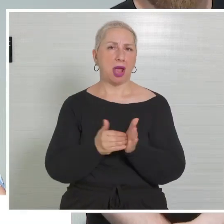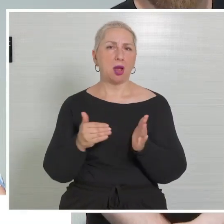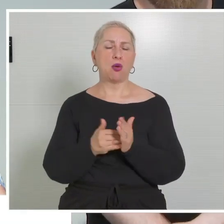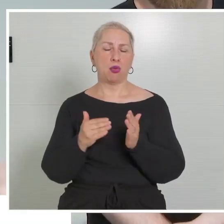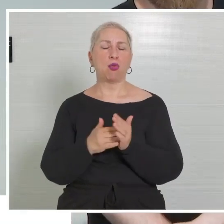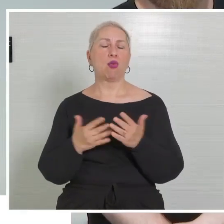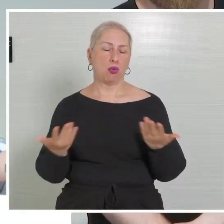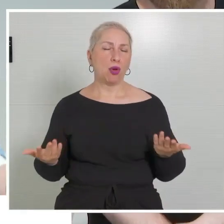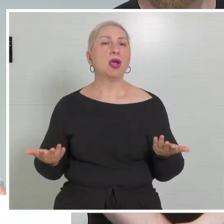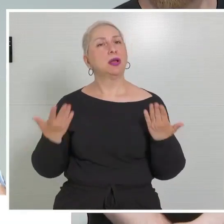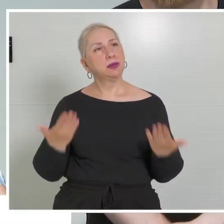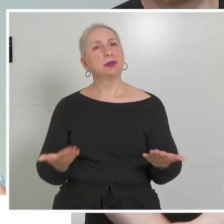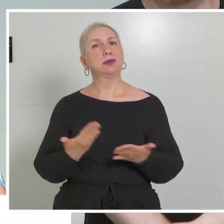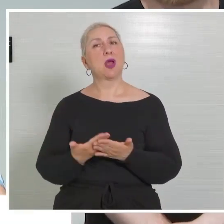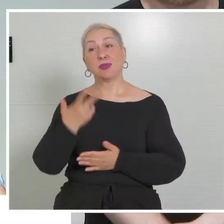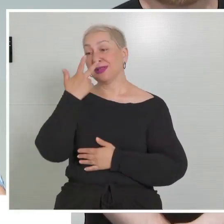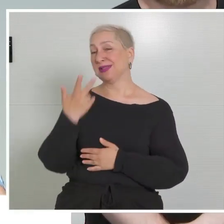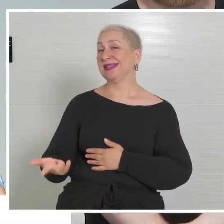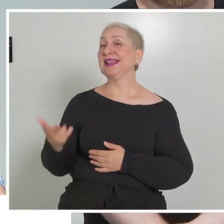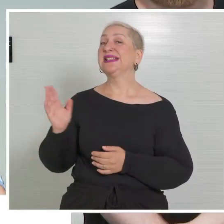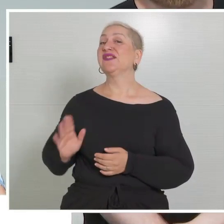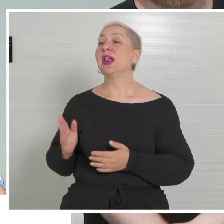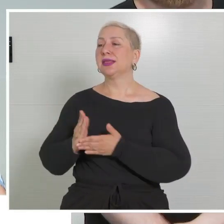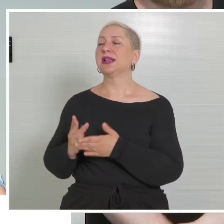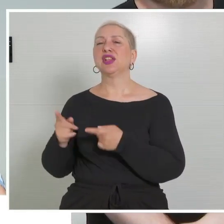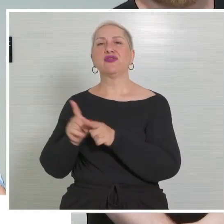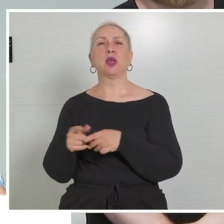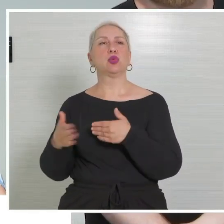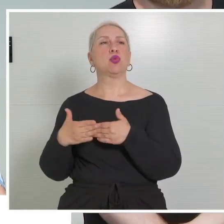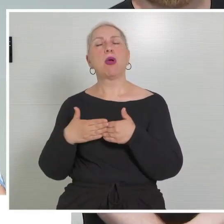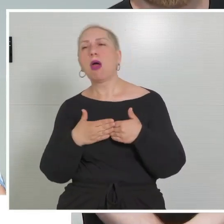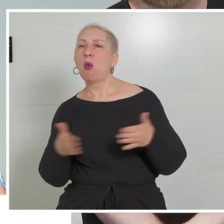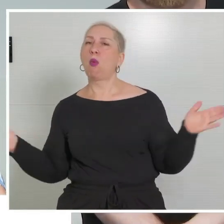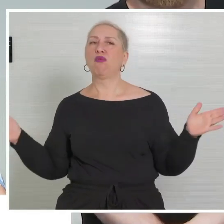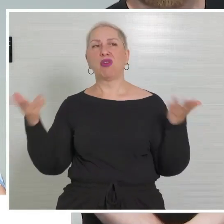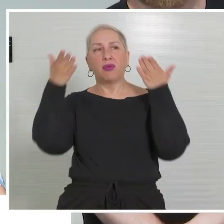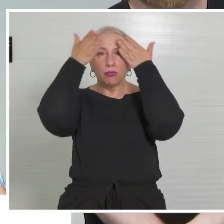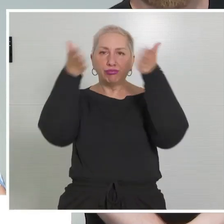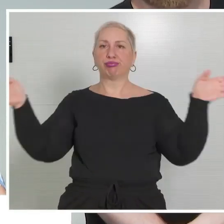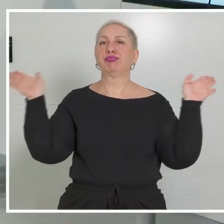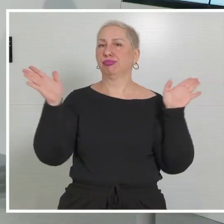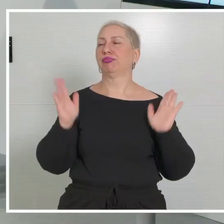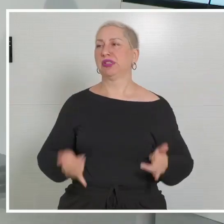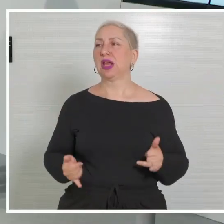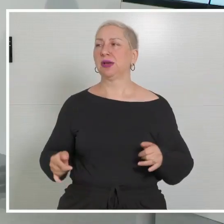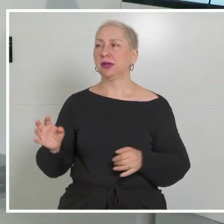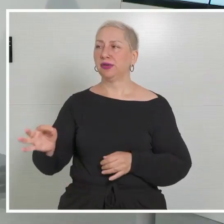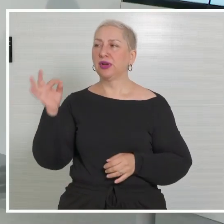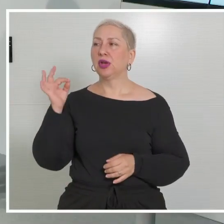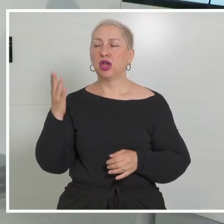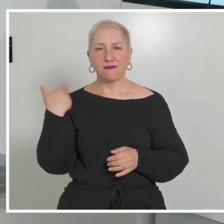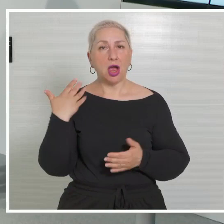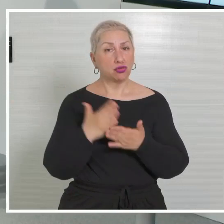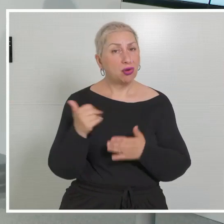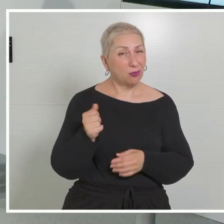da sieht man einmal mehr, dass der Zivildienst auch Türöffner sein kann in den Sozialbereich und das wollen wir damit auch unterstützen. Das hat es schon einmal gegeben